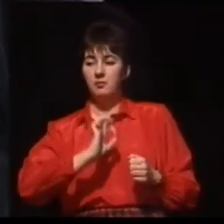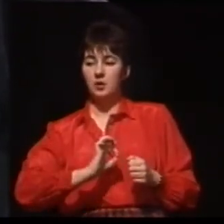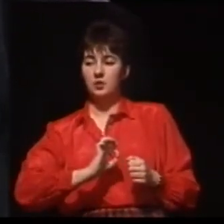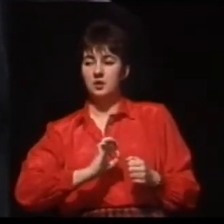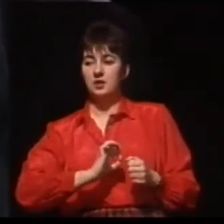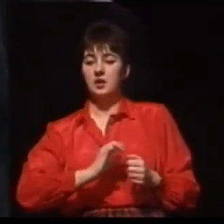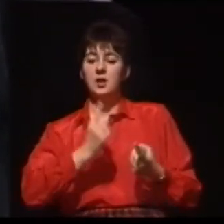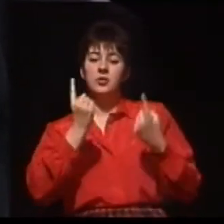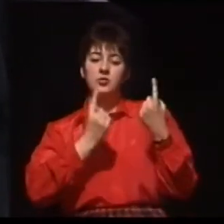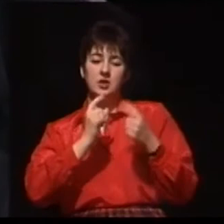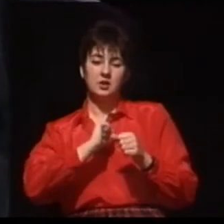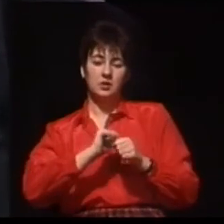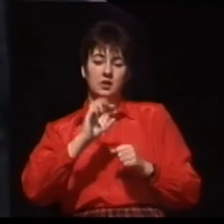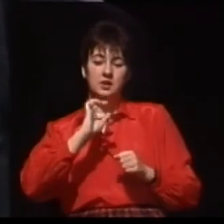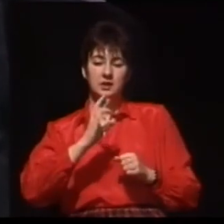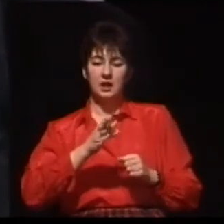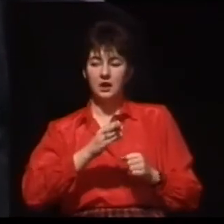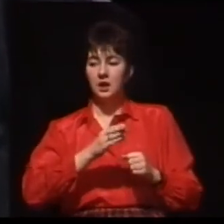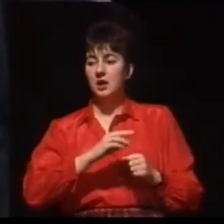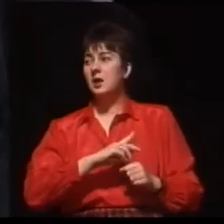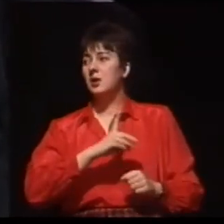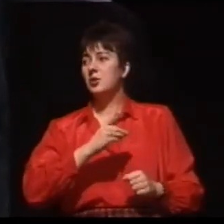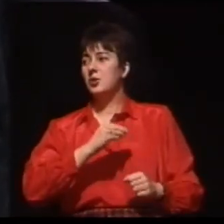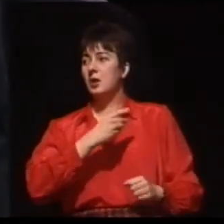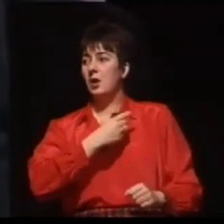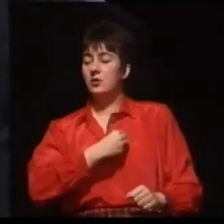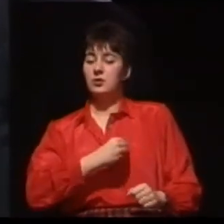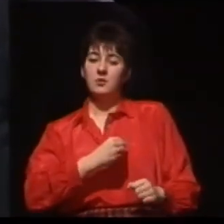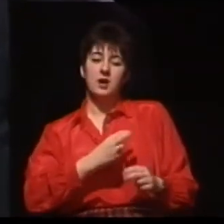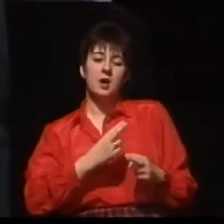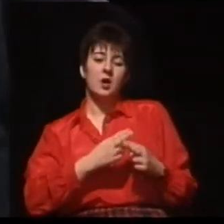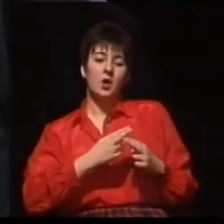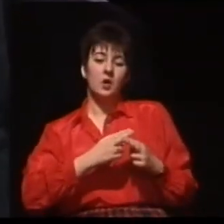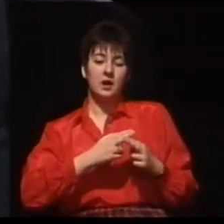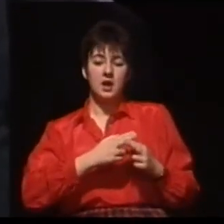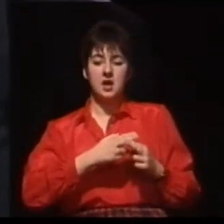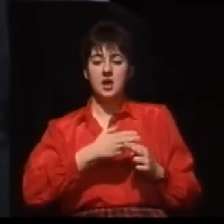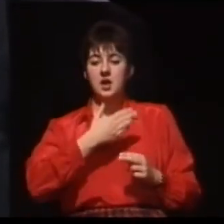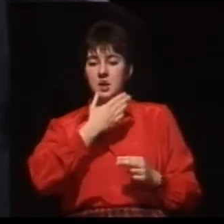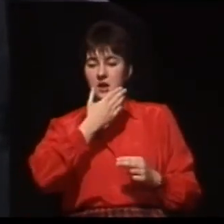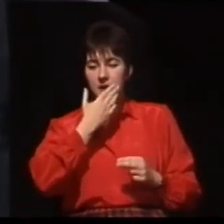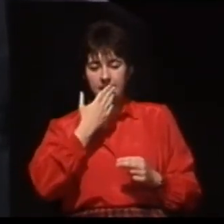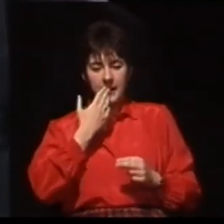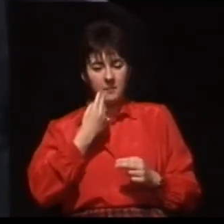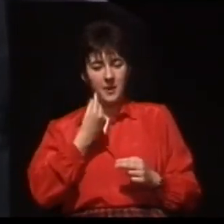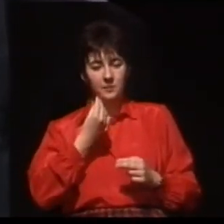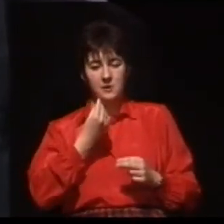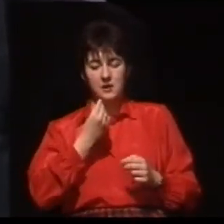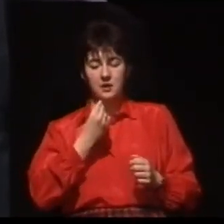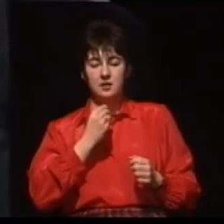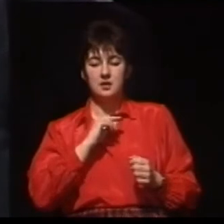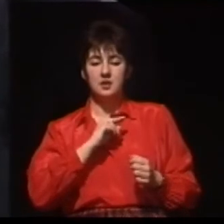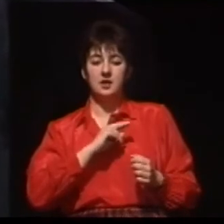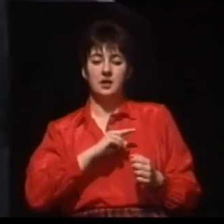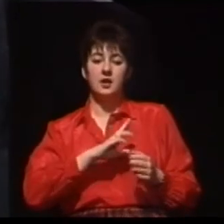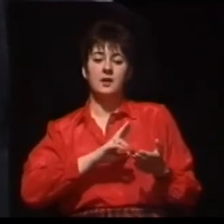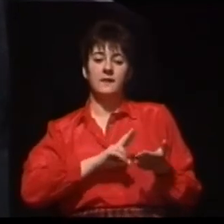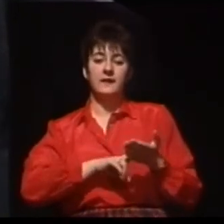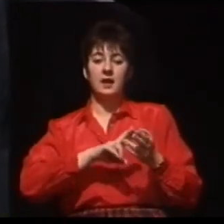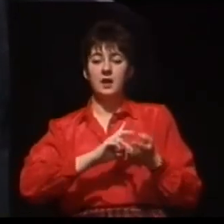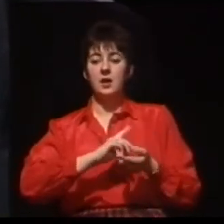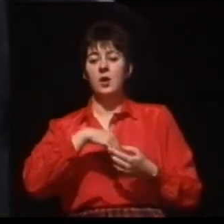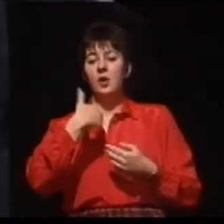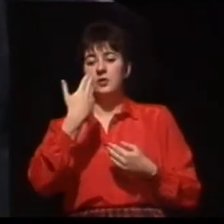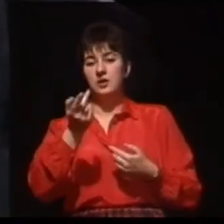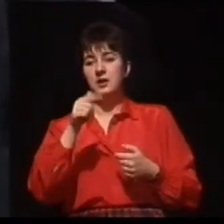nas, bo wszczepiliśmy implant i do dziś ktoś tych 20% nie wpłacił. Nie było tak do tej pory,